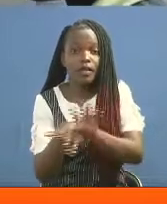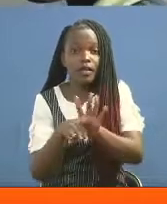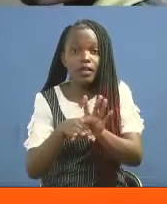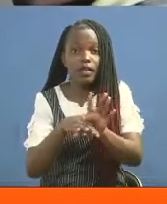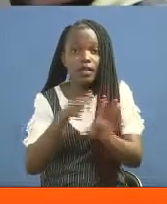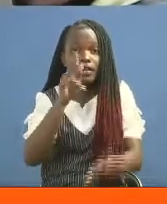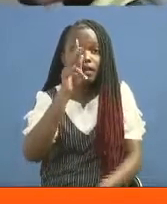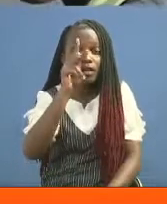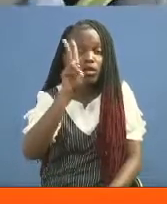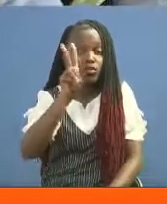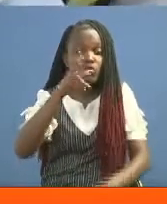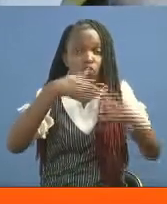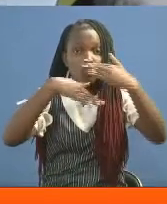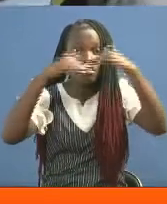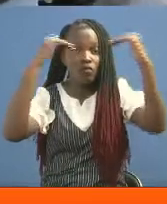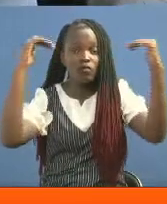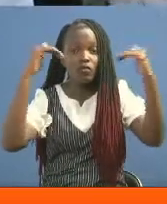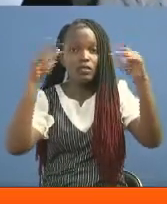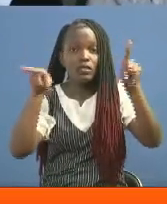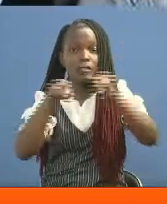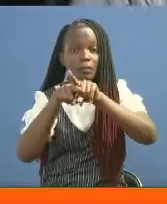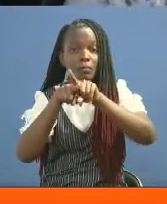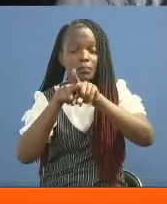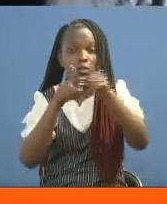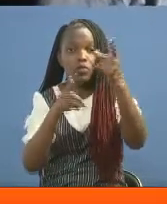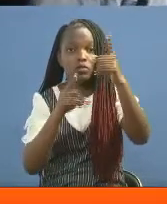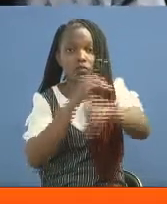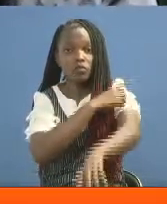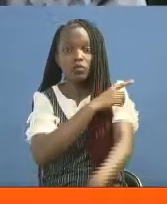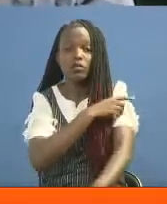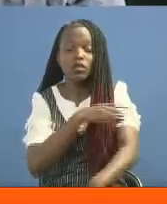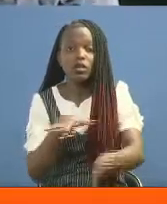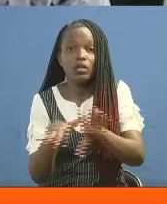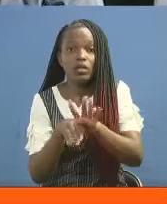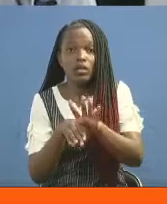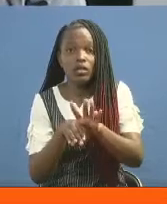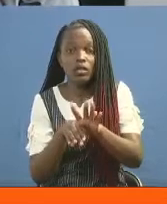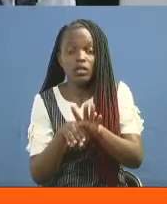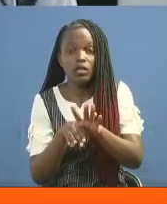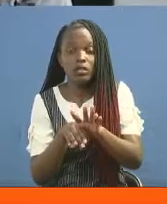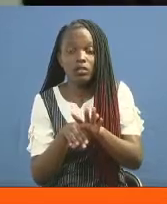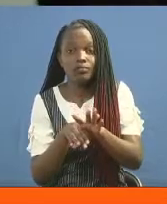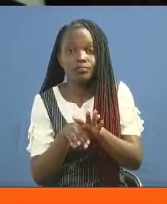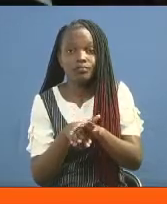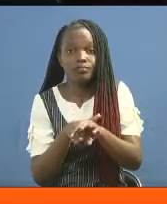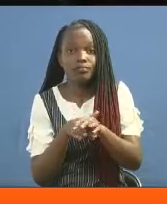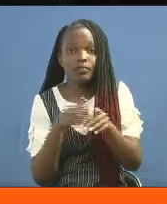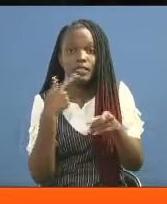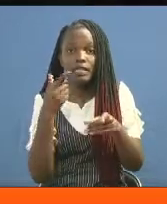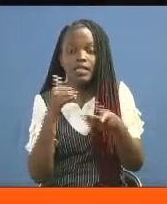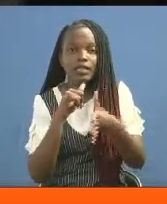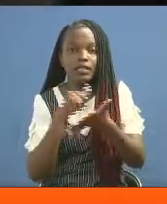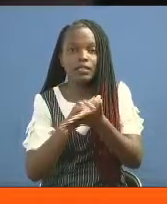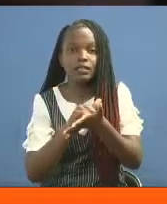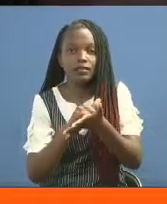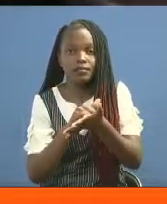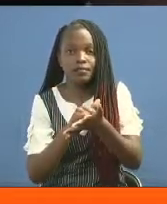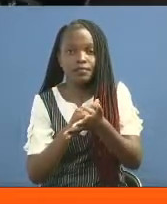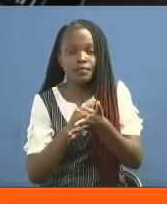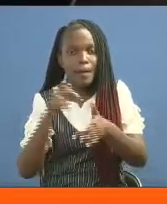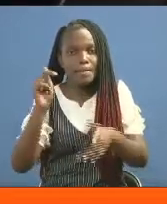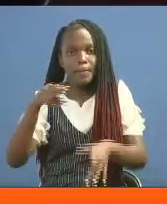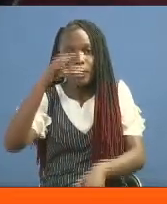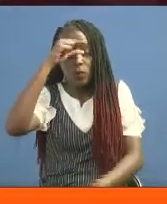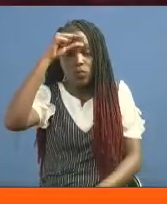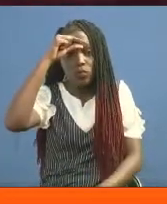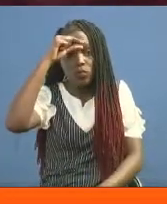kenyata na vile vile daktari katika ospitali ya rufa na mafunzo chuoni humbo. Anashaurikuwa ni vyema serikali kubuni